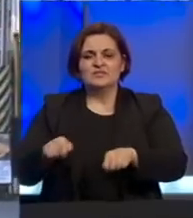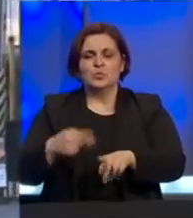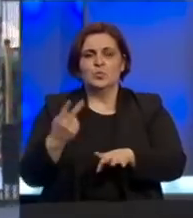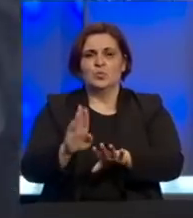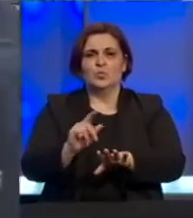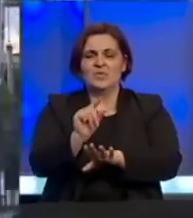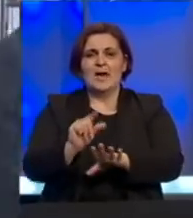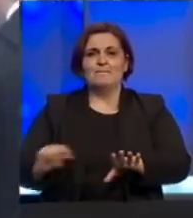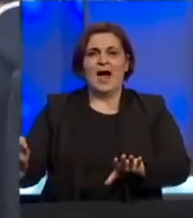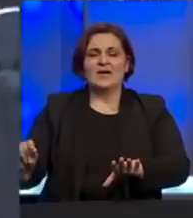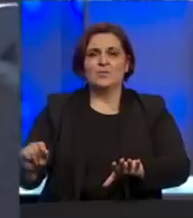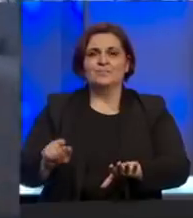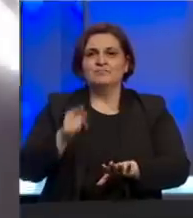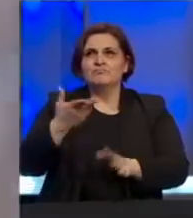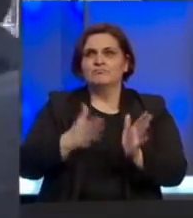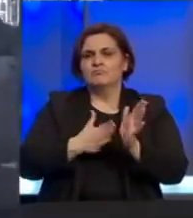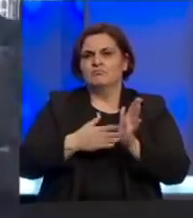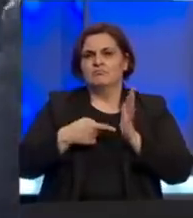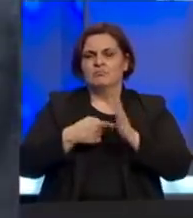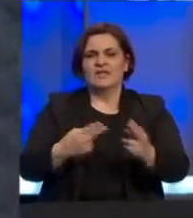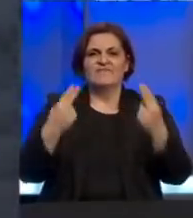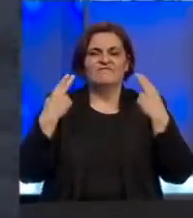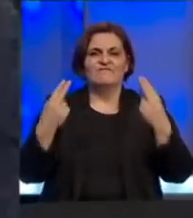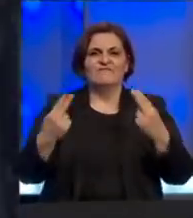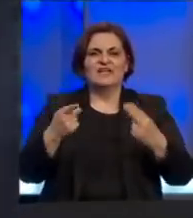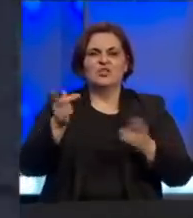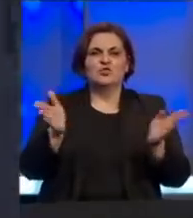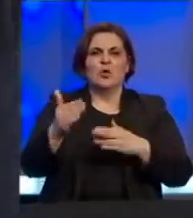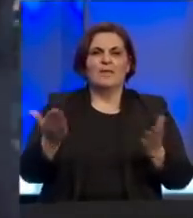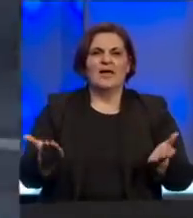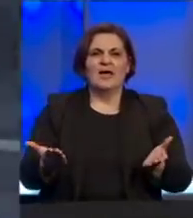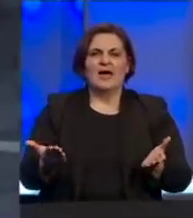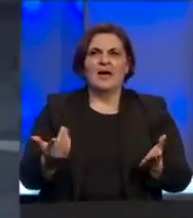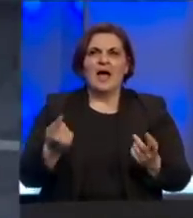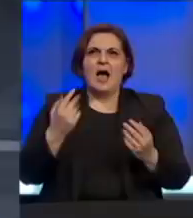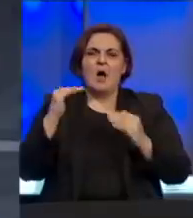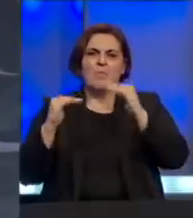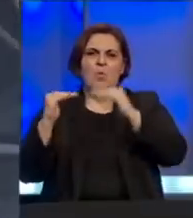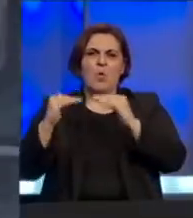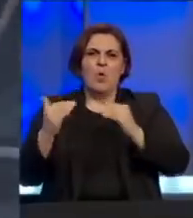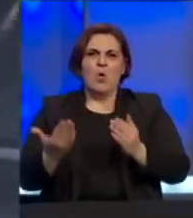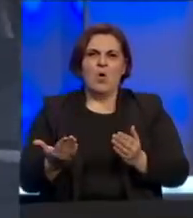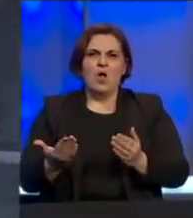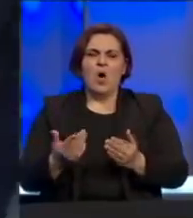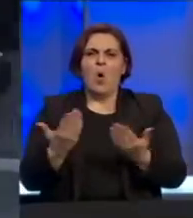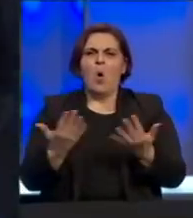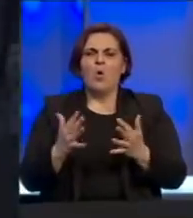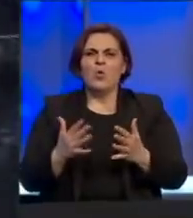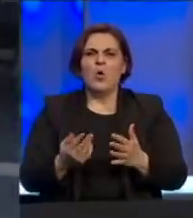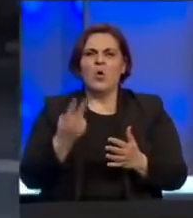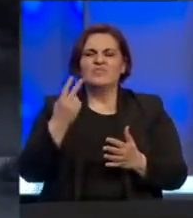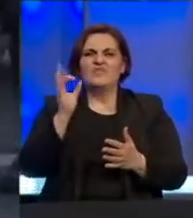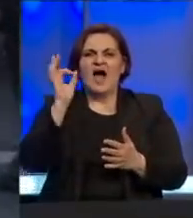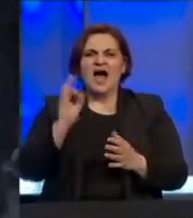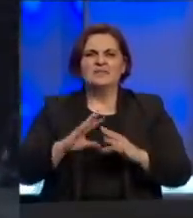i ilustracije radi vrijednost tog paketa je ekvalentna iznosu od oko 20%